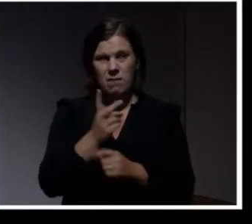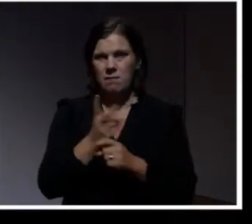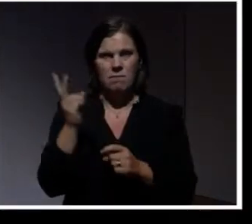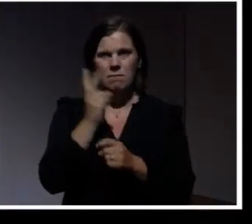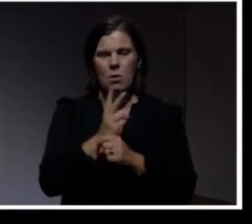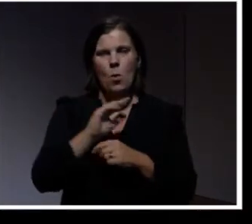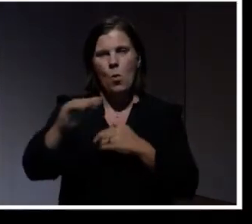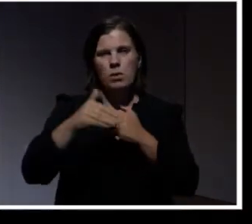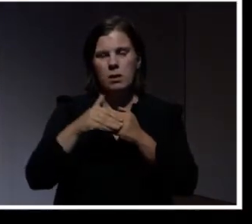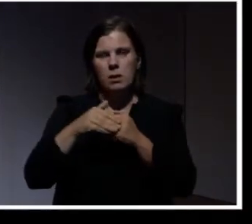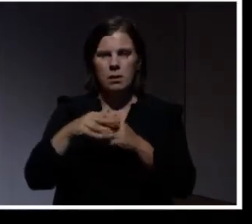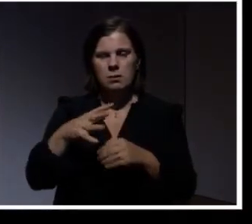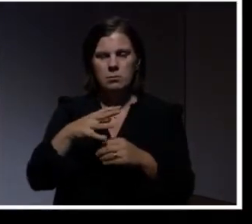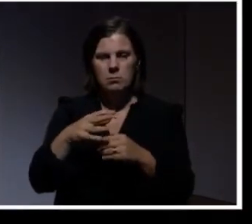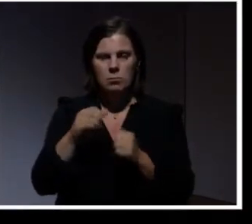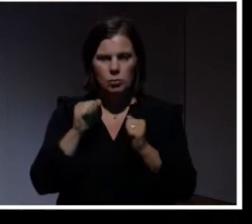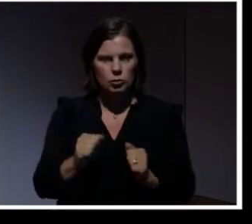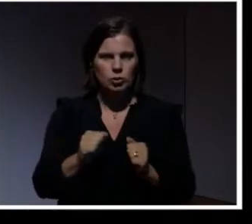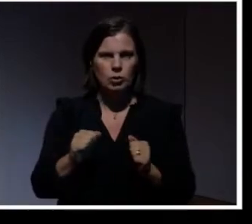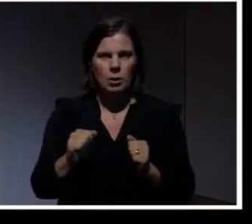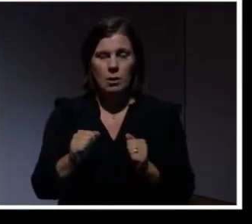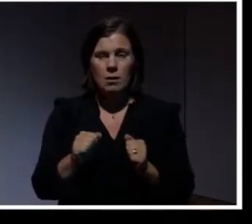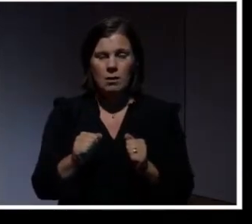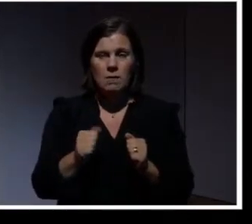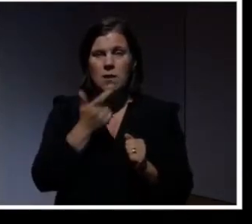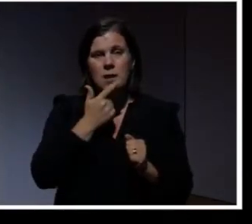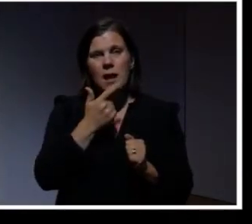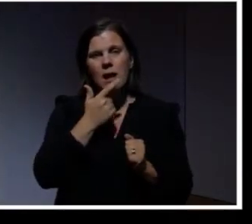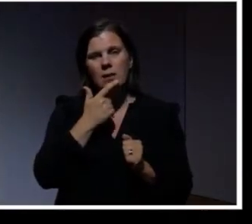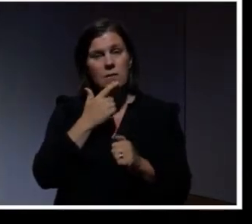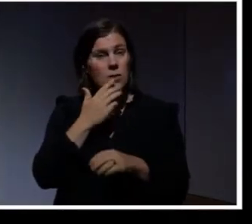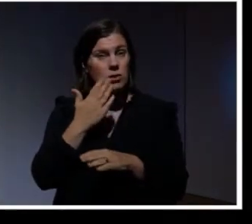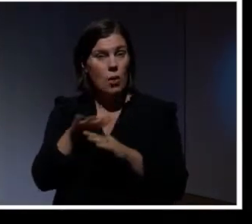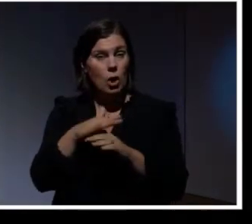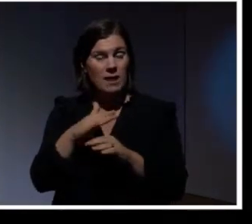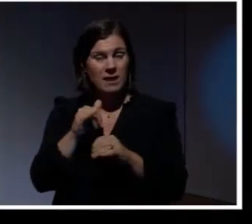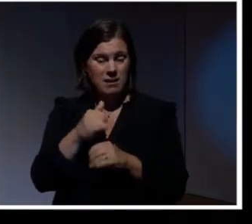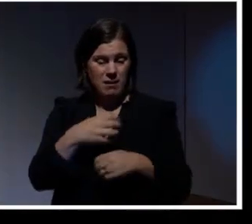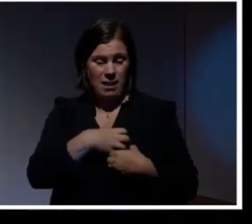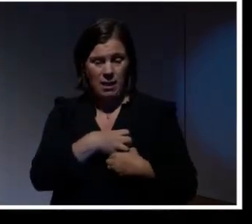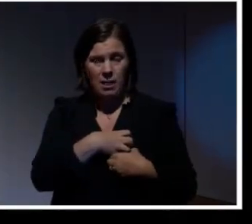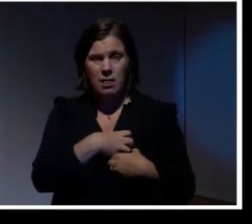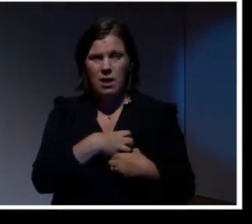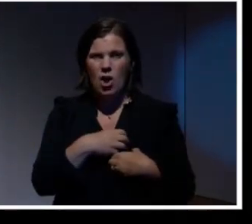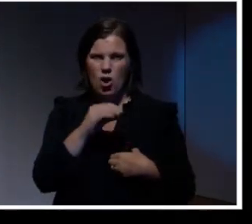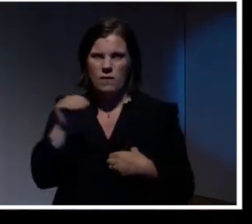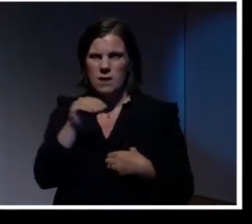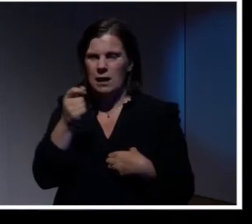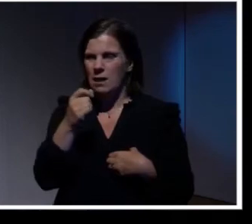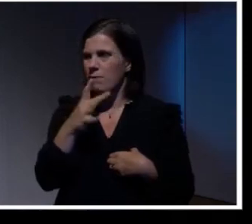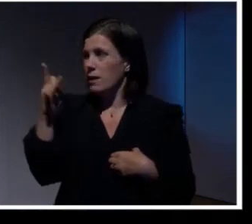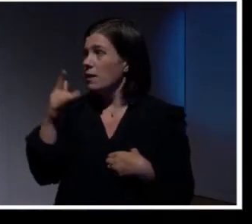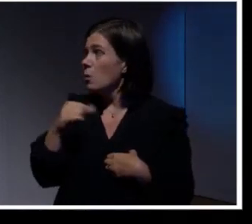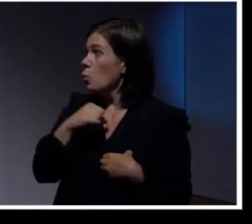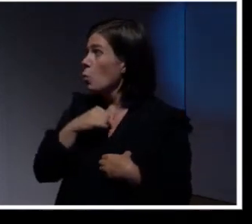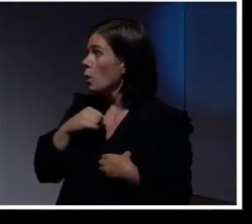sorten liksom. Och det var för att fruktan av en viss svaghet i enheten. Det här har översätt lite fritt. Men jag tycker det var en så underbart